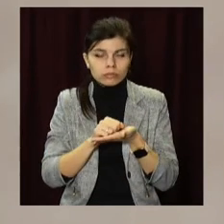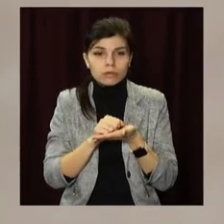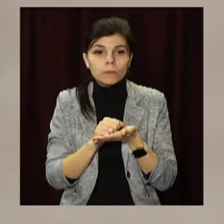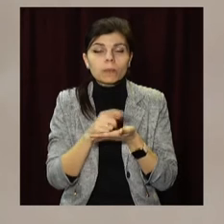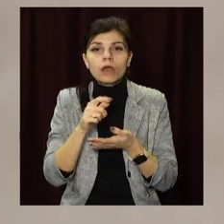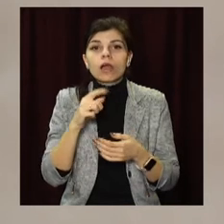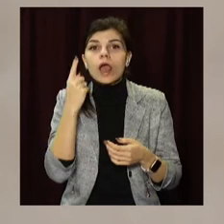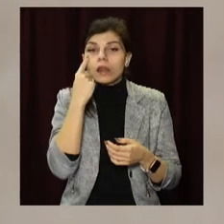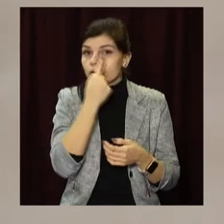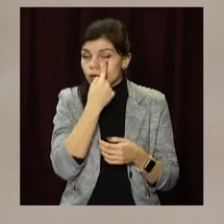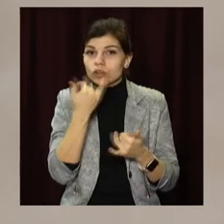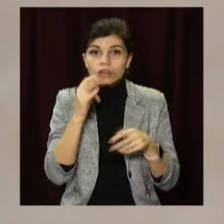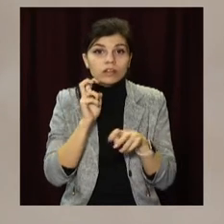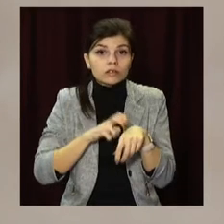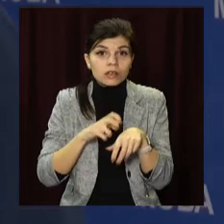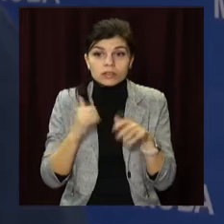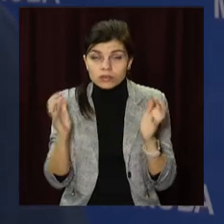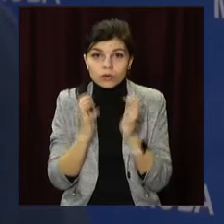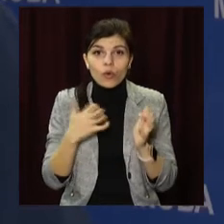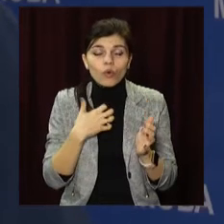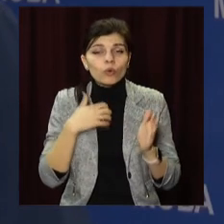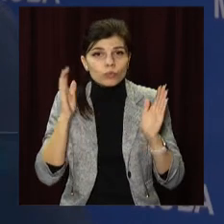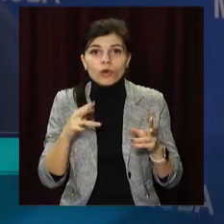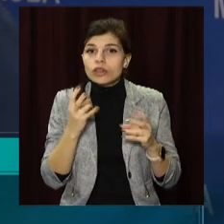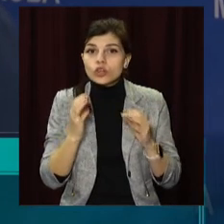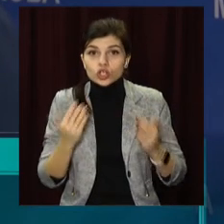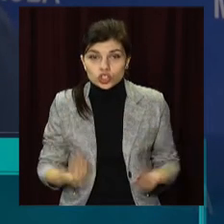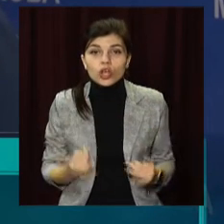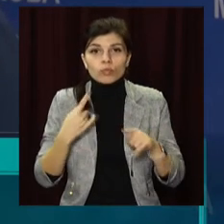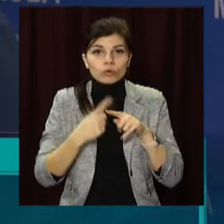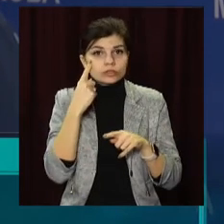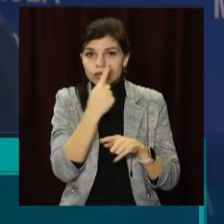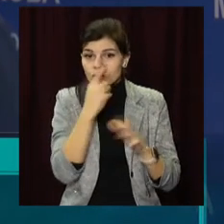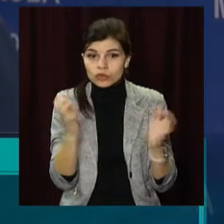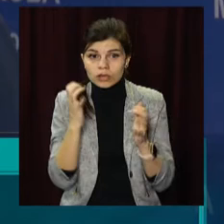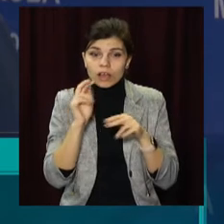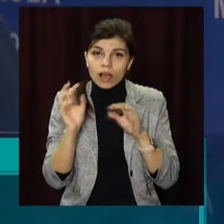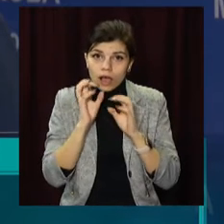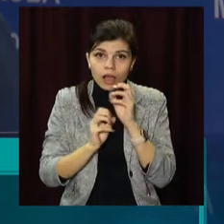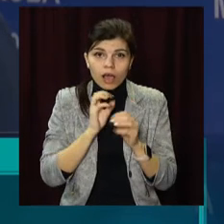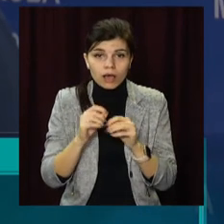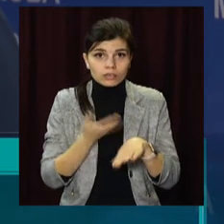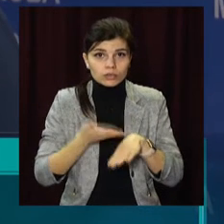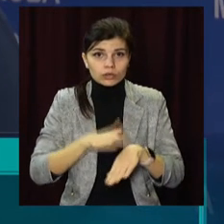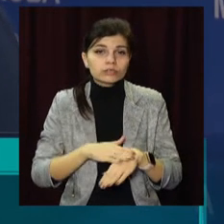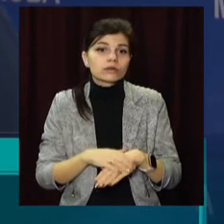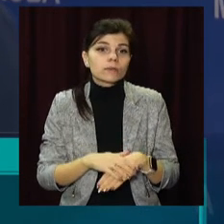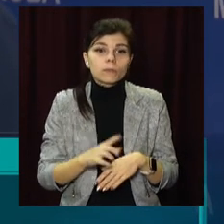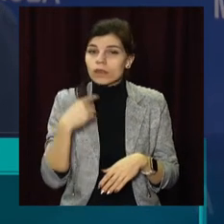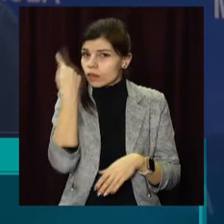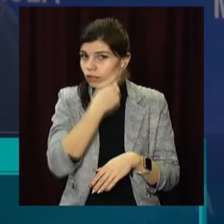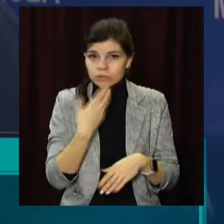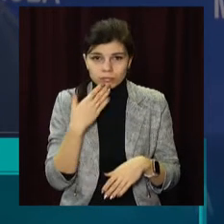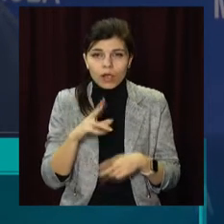зберегти вуяку не лише життя, але й зір. Повністю обпечене обличчя, поламані кіски лицевого черепа. В нього